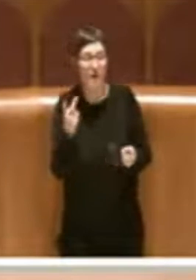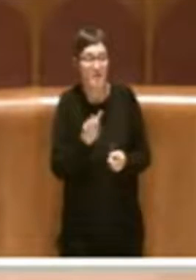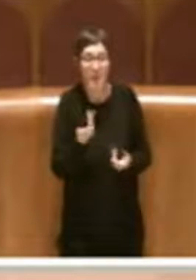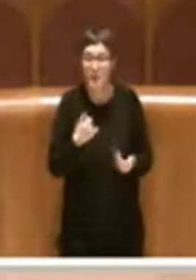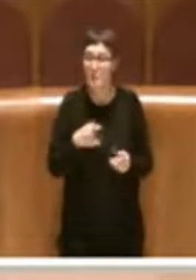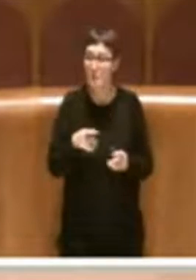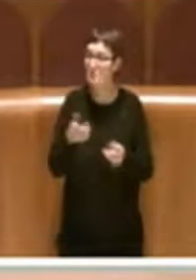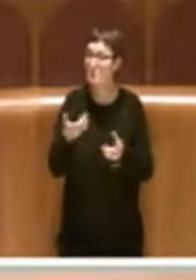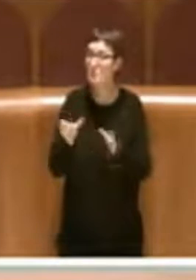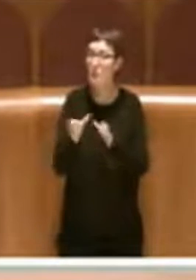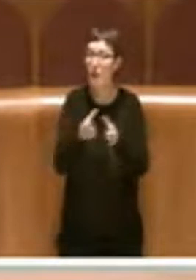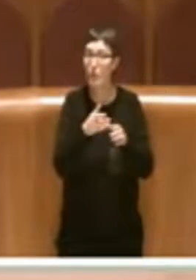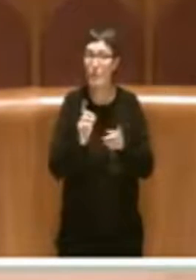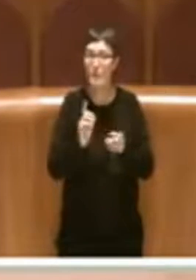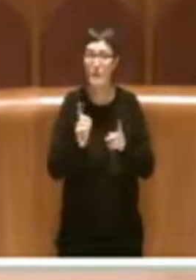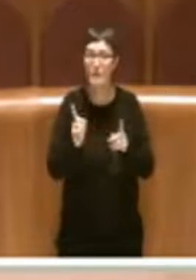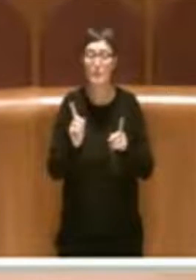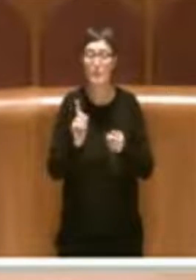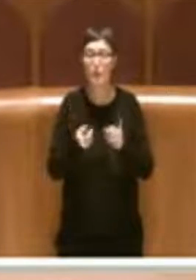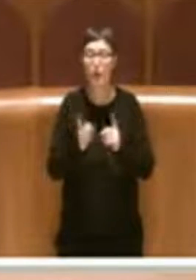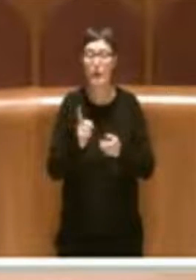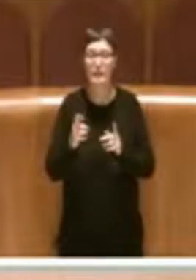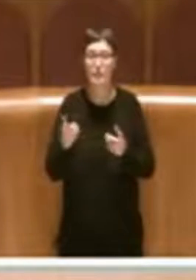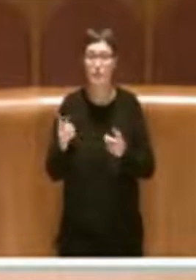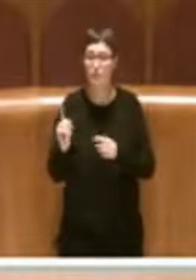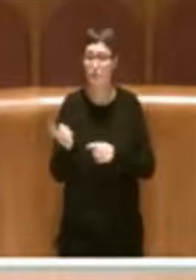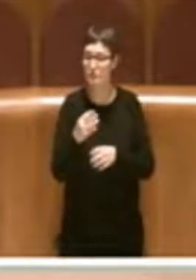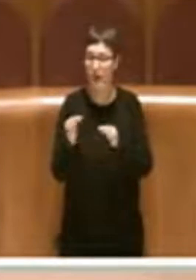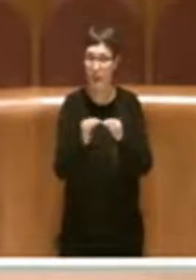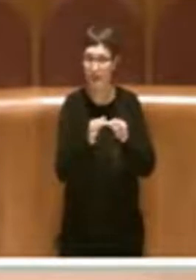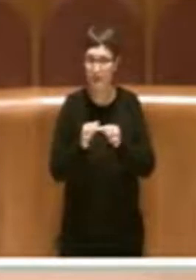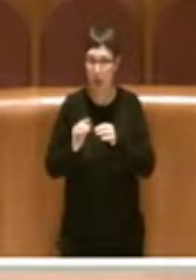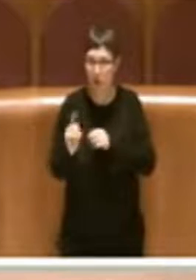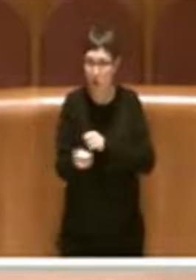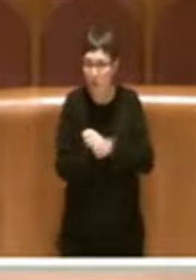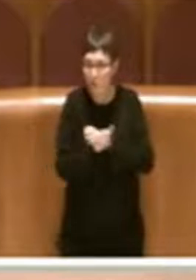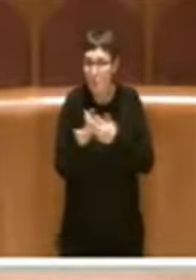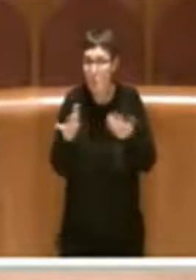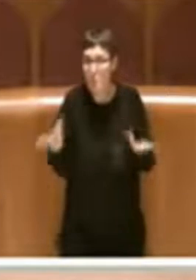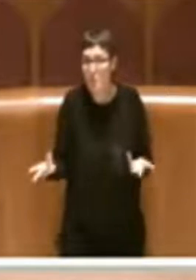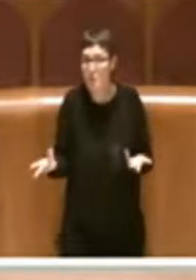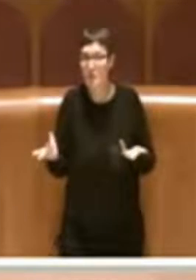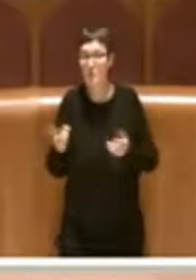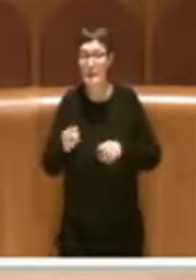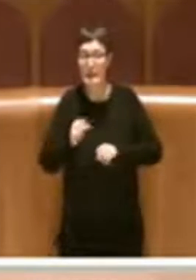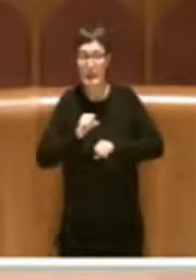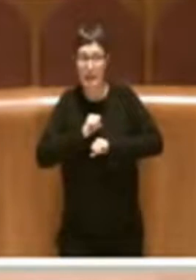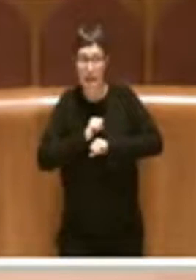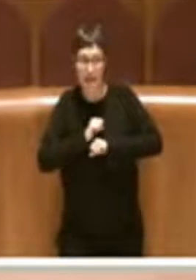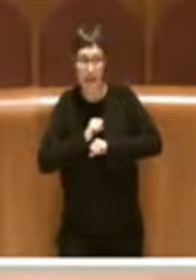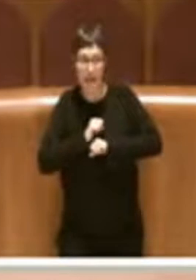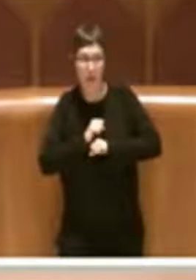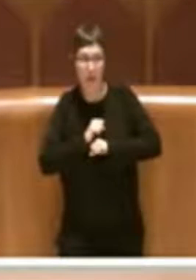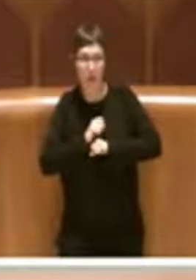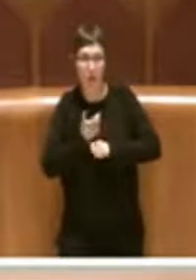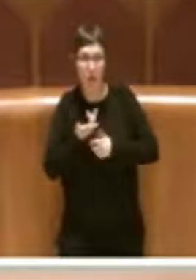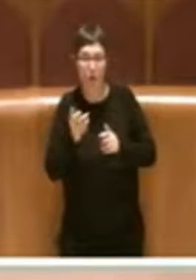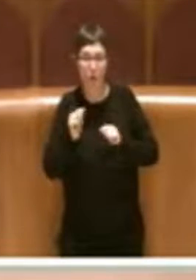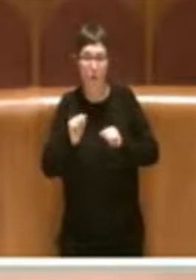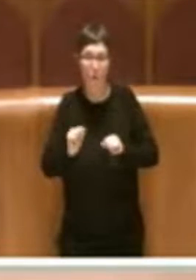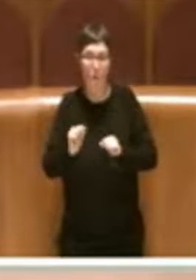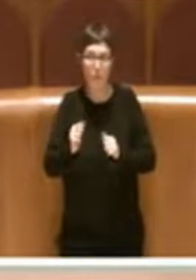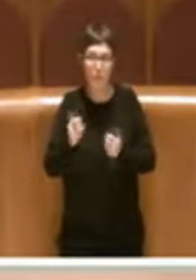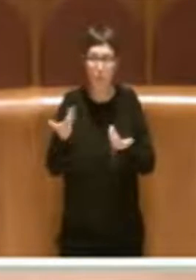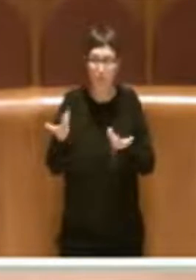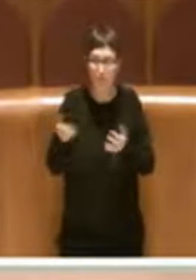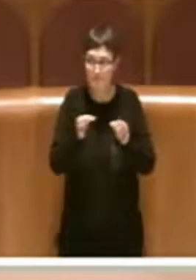Quindi io credo, ora mi vado già in là, penso che questo sia un tema condiviso.